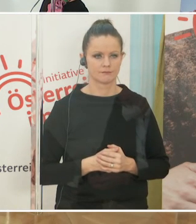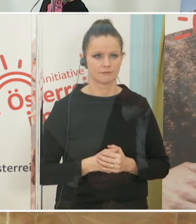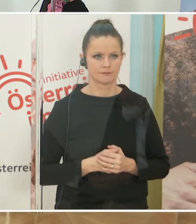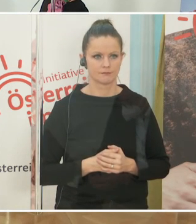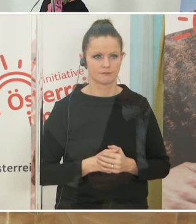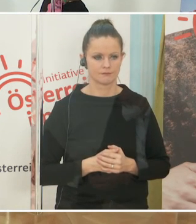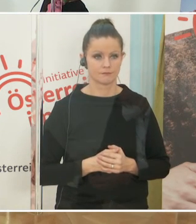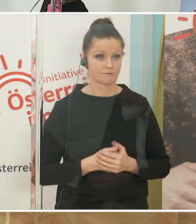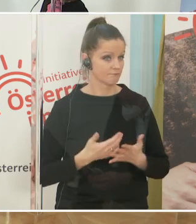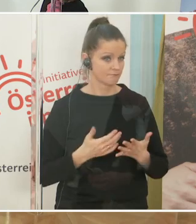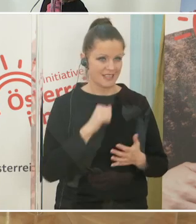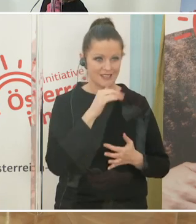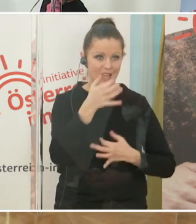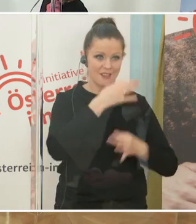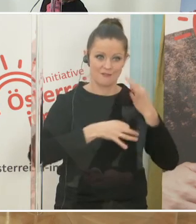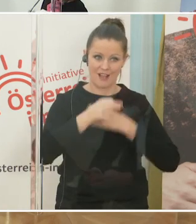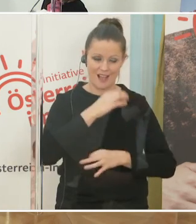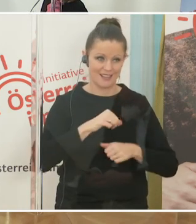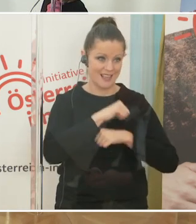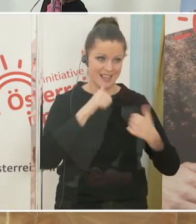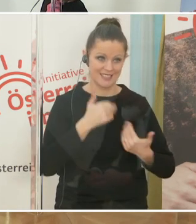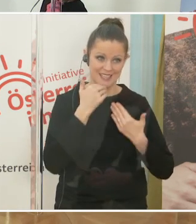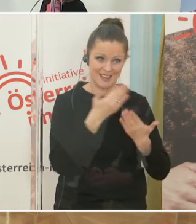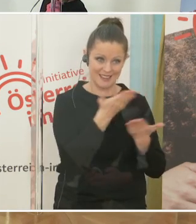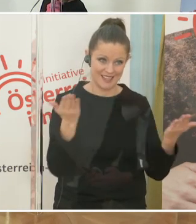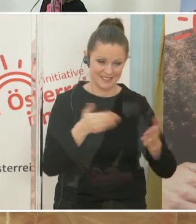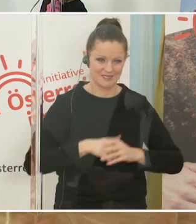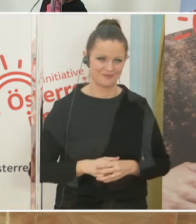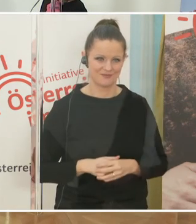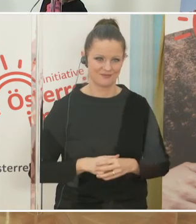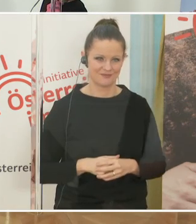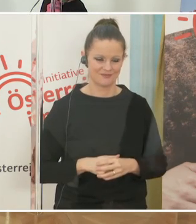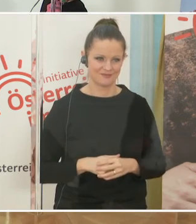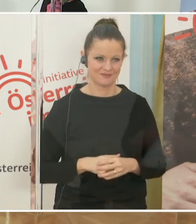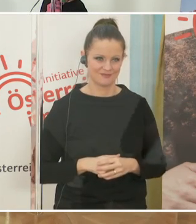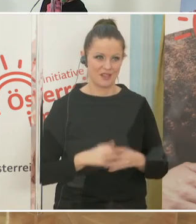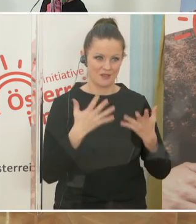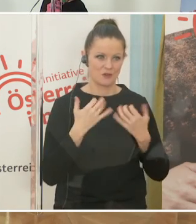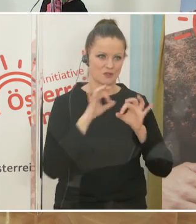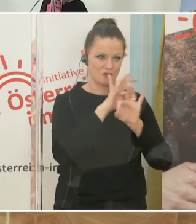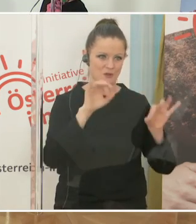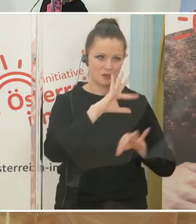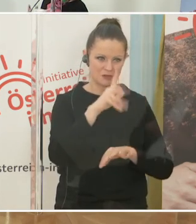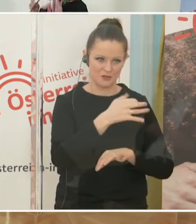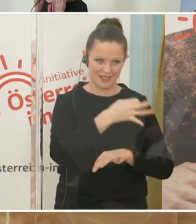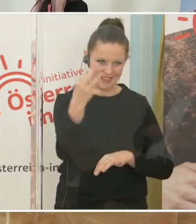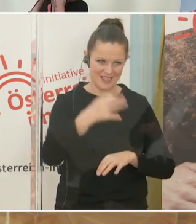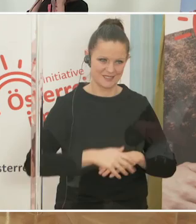Wenn dem nicht so ist, dann danke ich recht herzlich und wünsche noch einen schönen Tag.